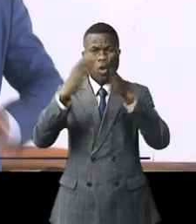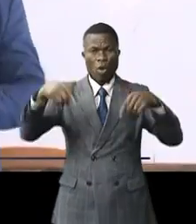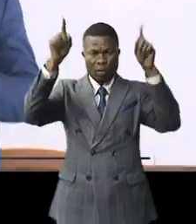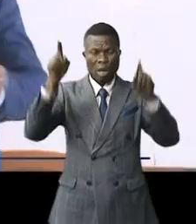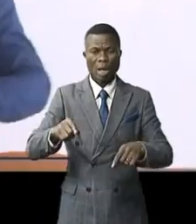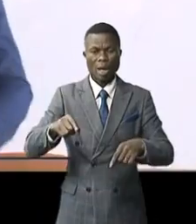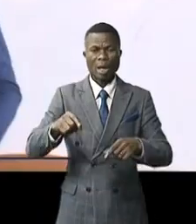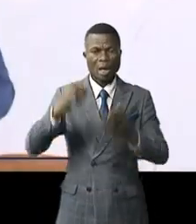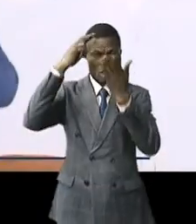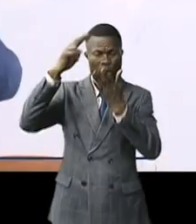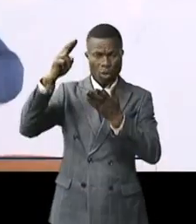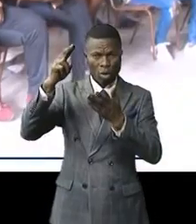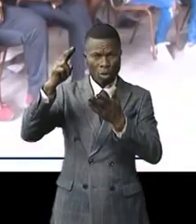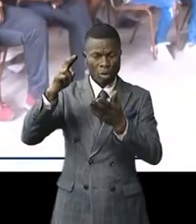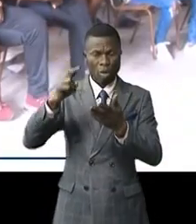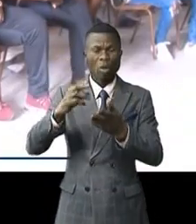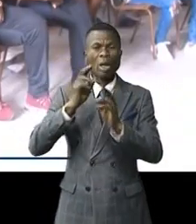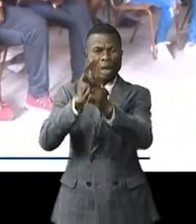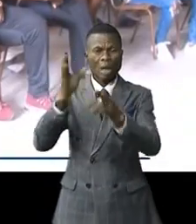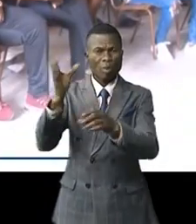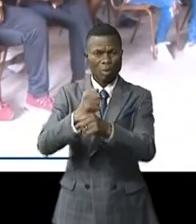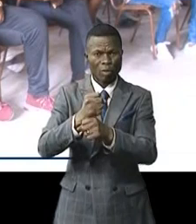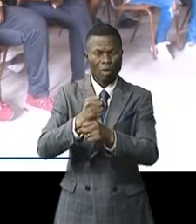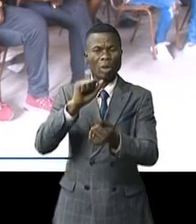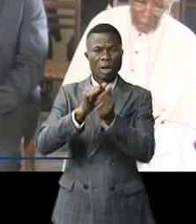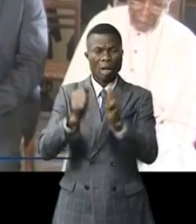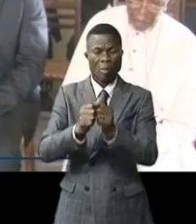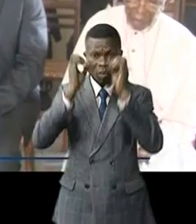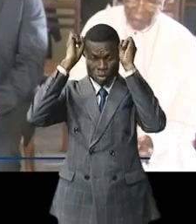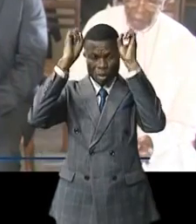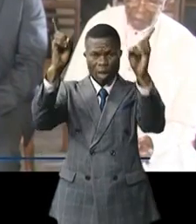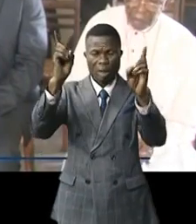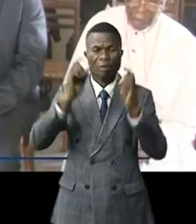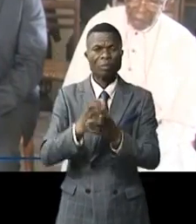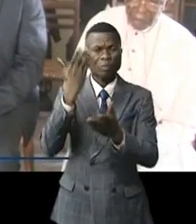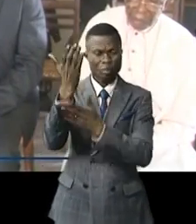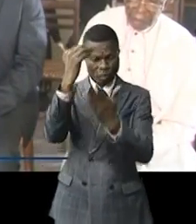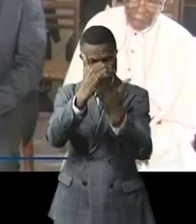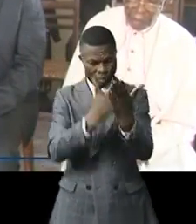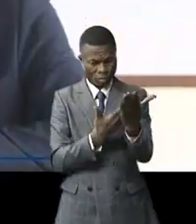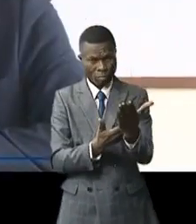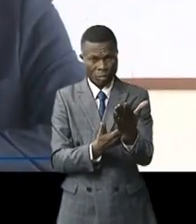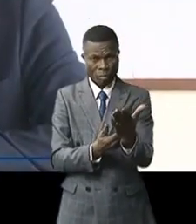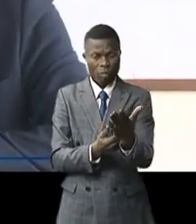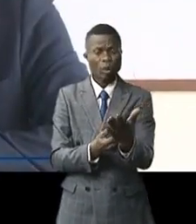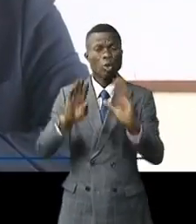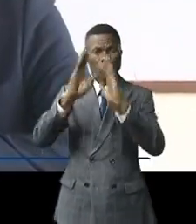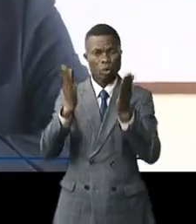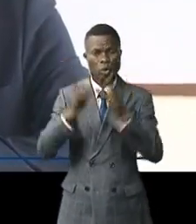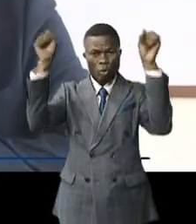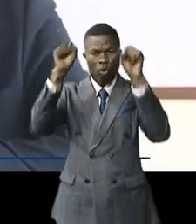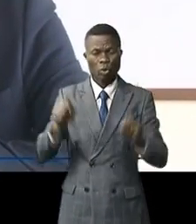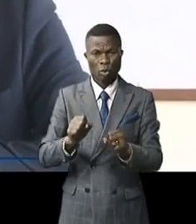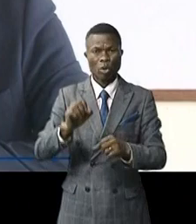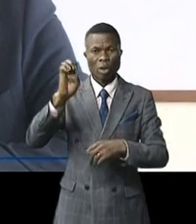académique a consisté en la restitution des états généraux de l'éducation. Parmi les recommandations, c'est la généralisation du système